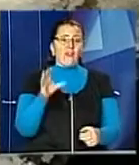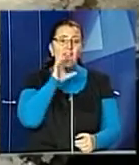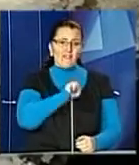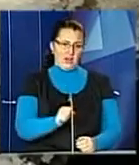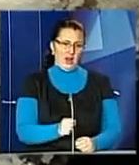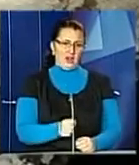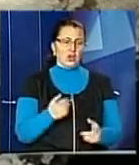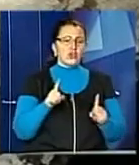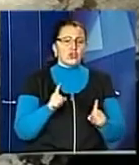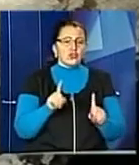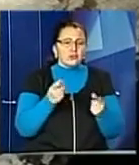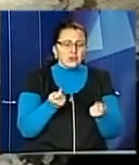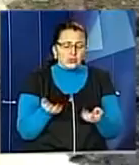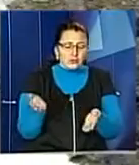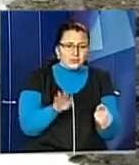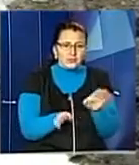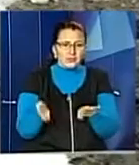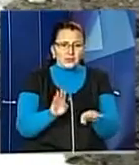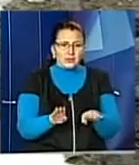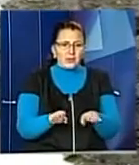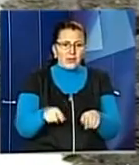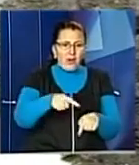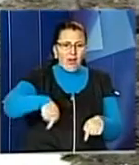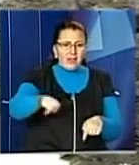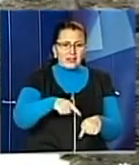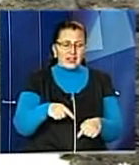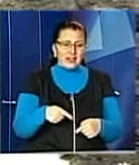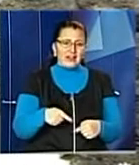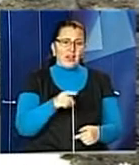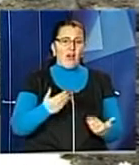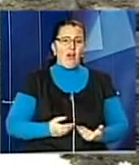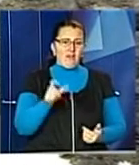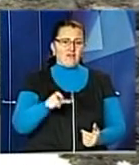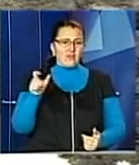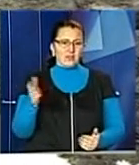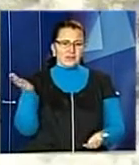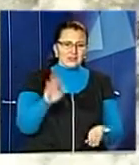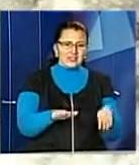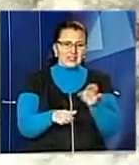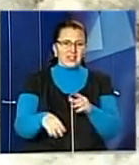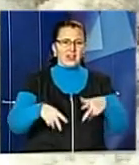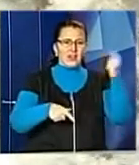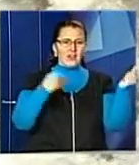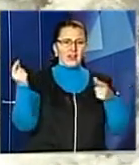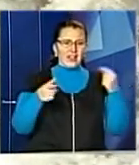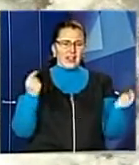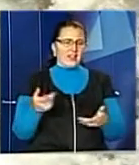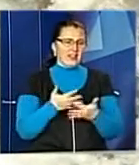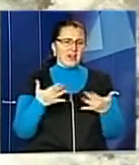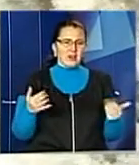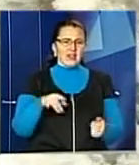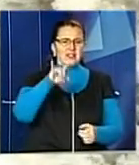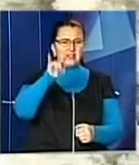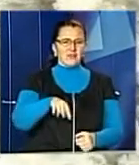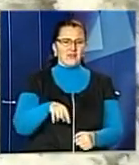Аби хоча б якось закрити водостічні дірки в асфальті, комунальники закрили їх гілками та старими віконними рамами. Однак після рісних дощів та